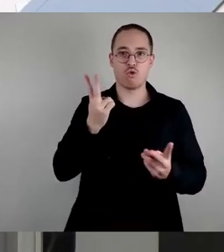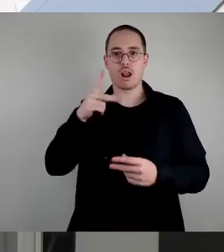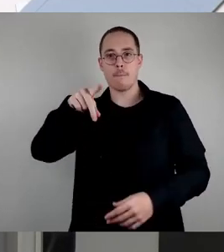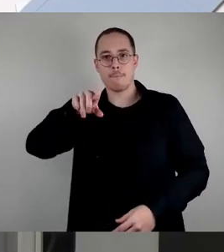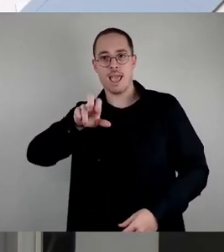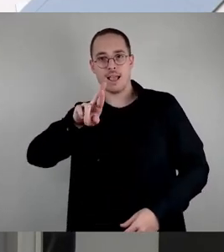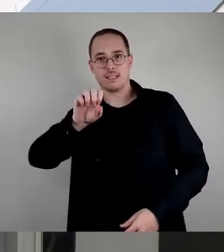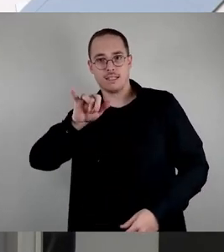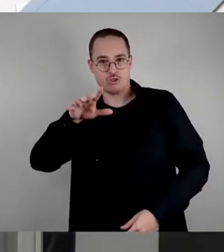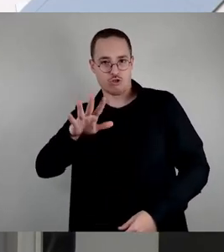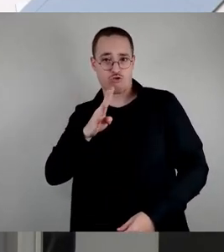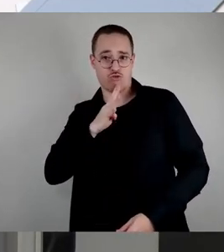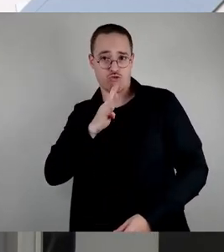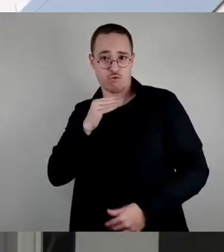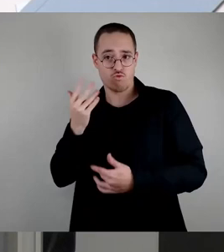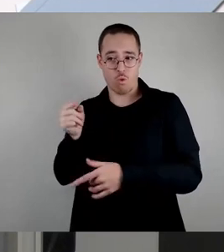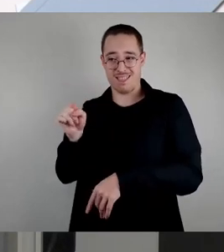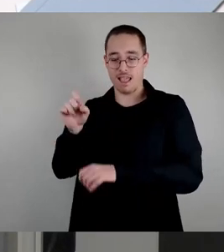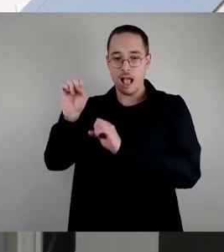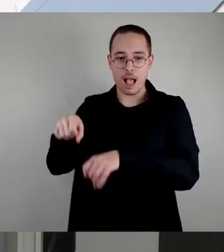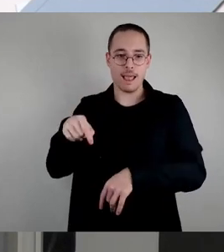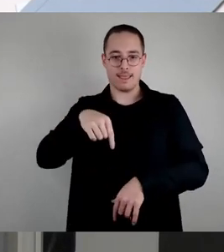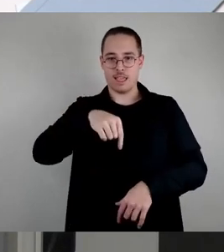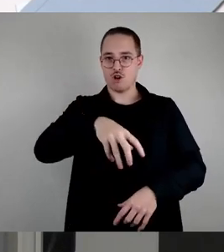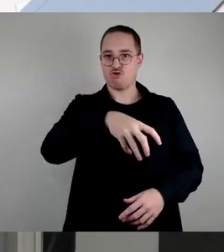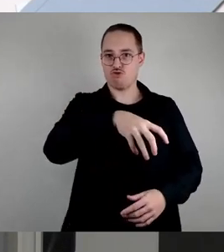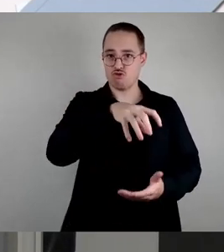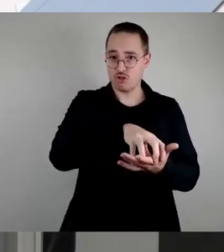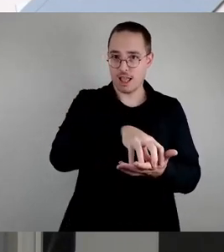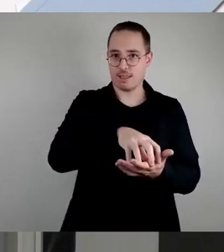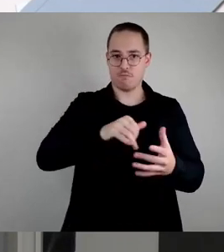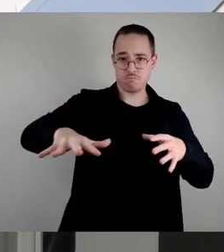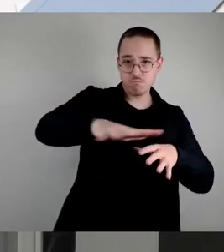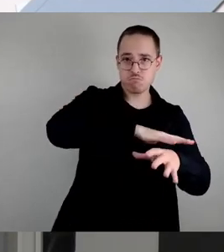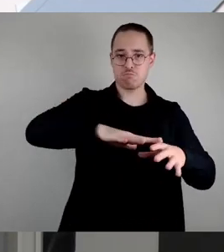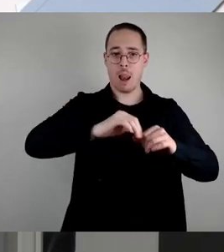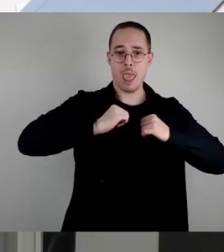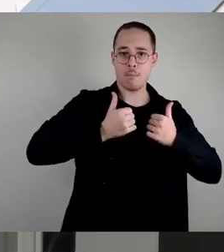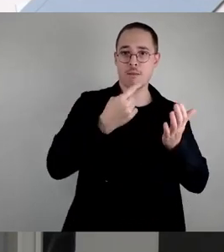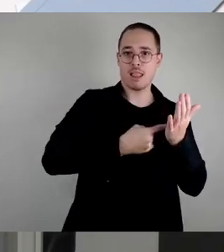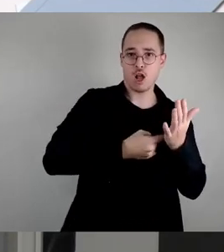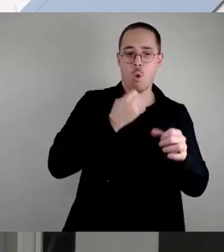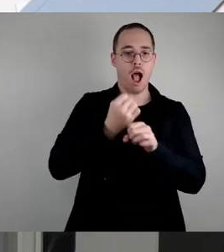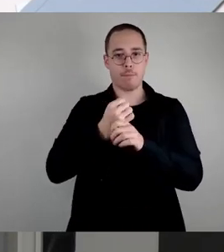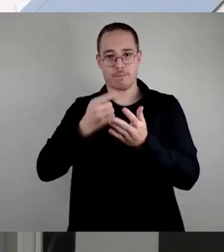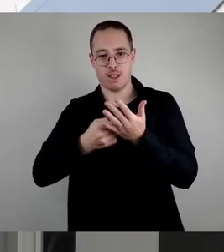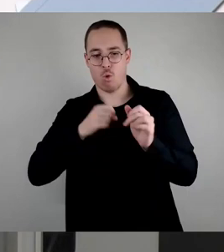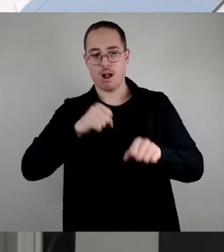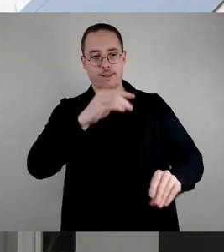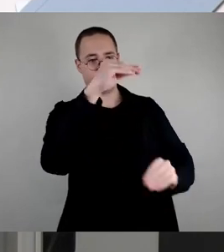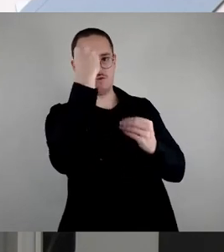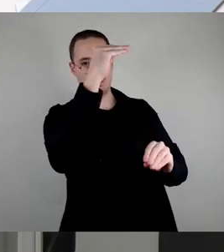von Ferne über die Stadt und ihre Lebens und Arbeitsbedingungen zu informieren. Wir möchten dieses Interesse unterstützen,